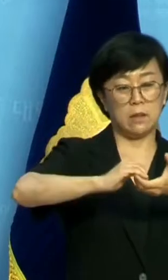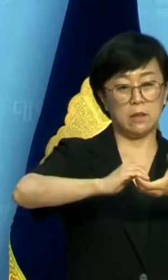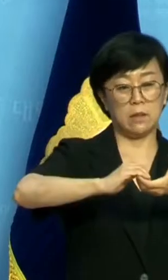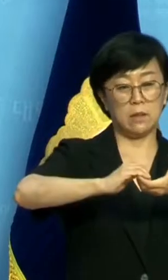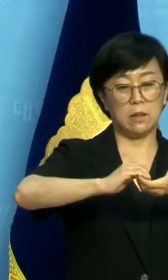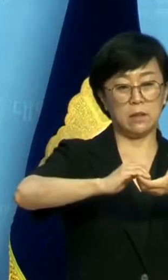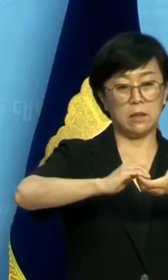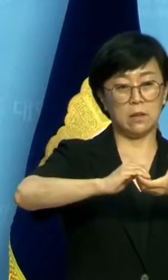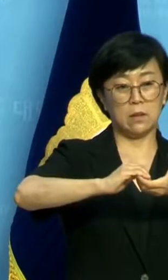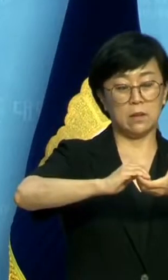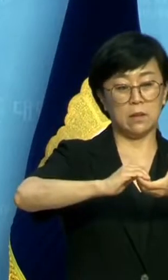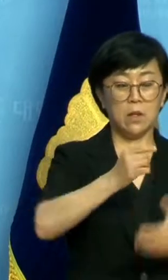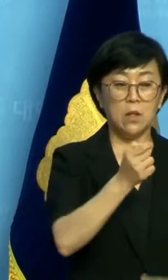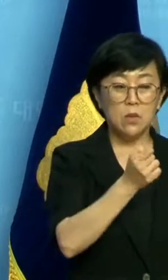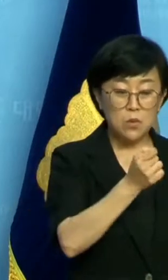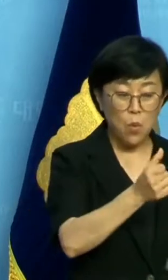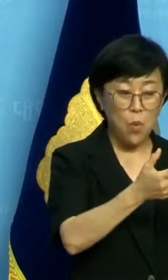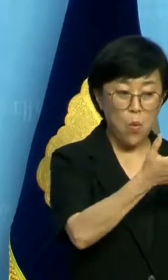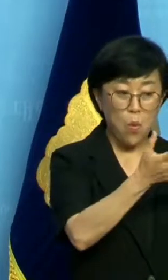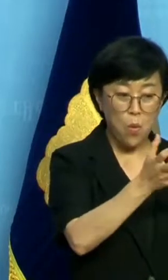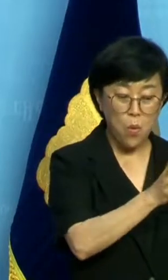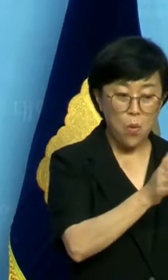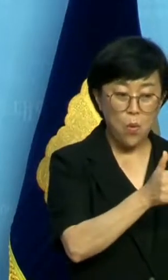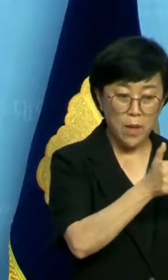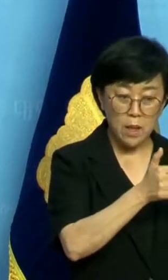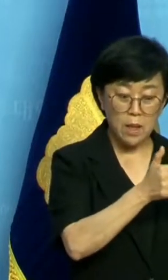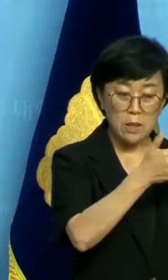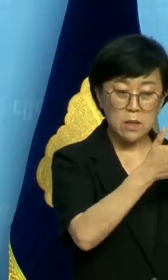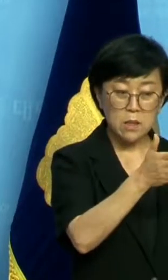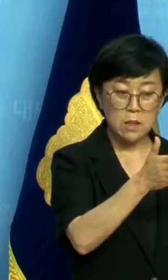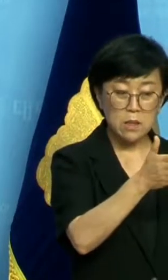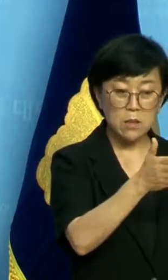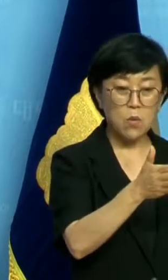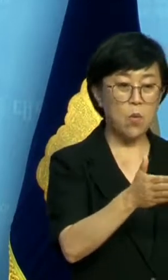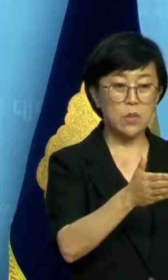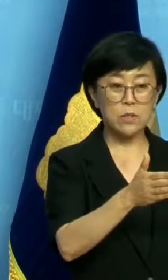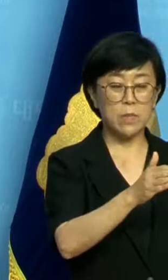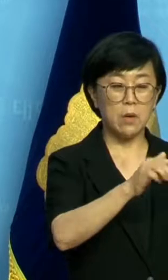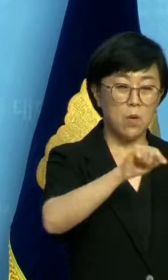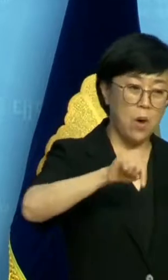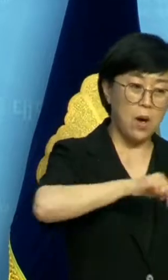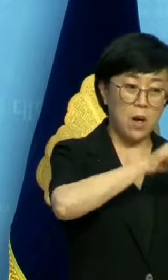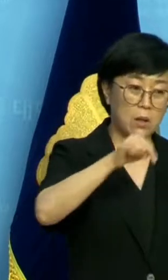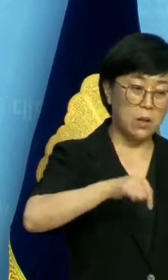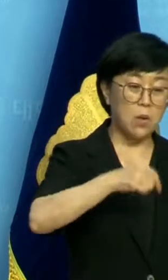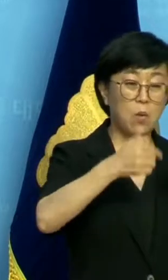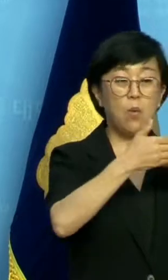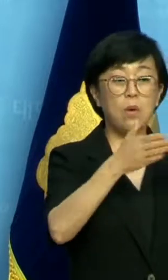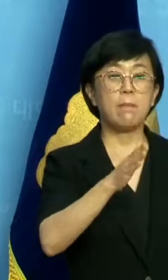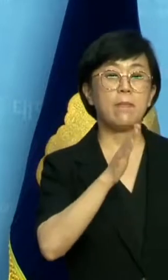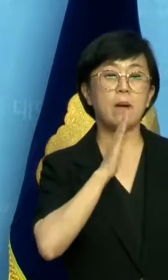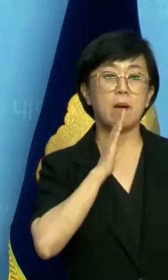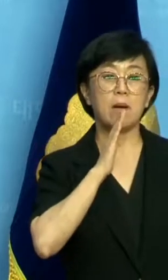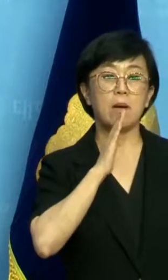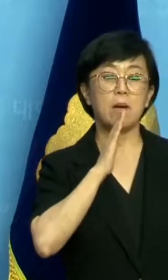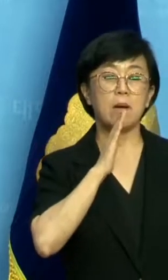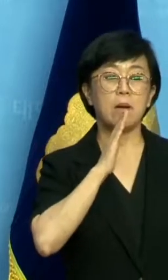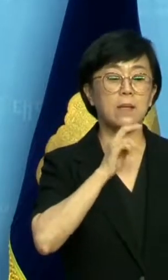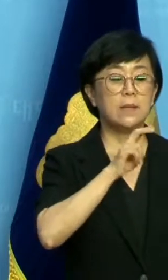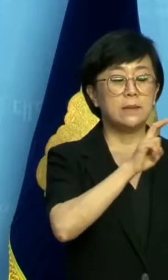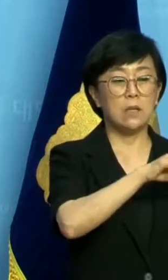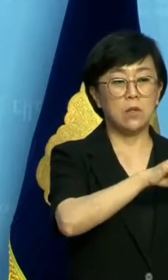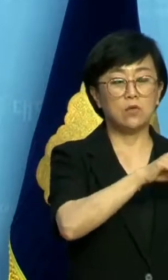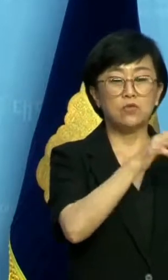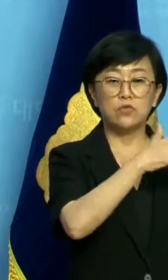소규모 간담회실 등은 50명 이내의 공간의 경우에는 자석수